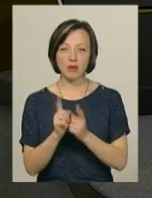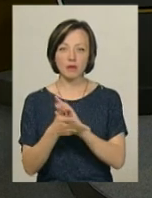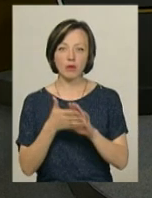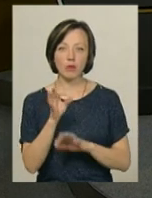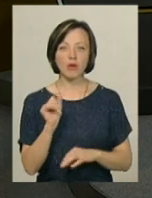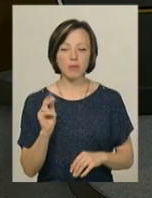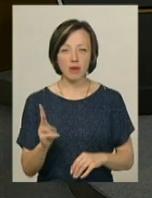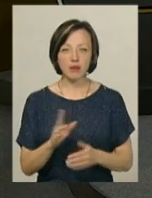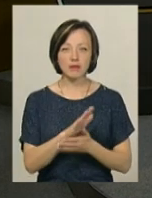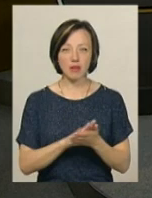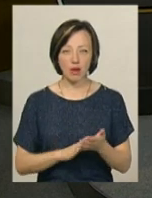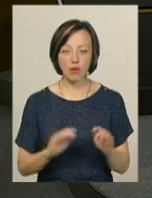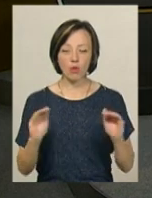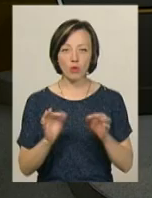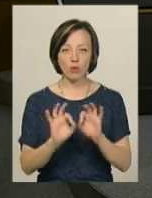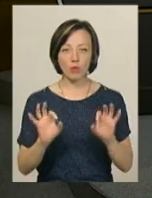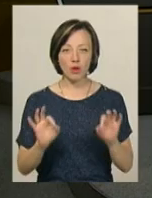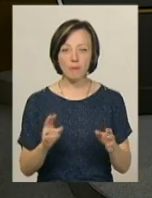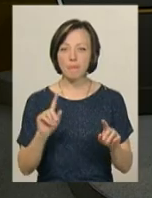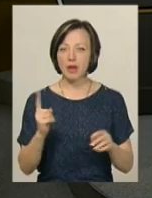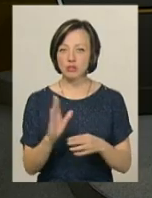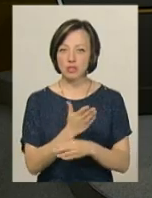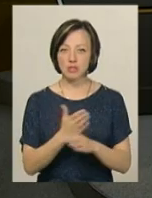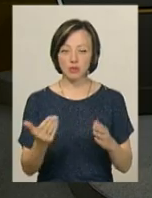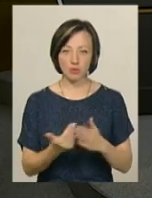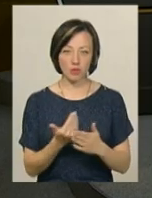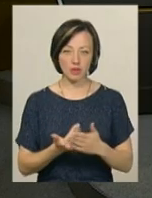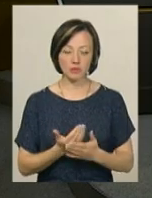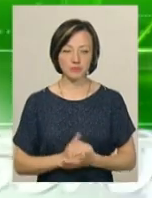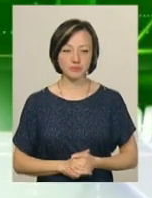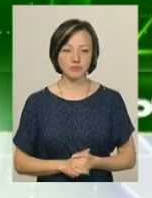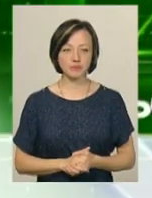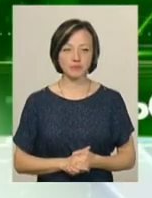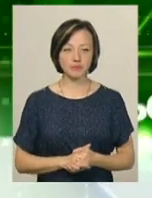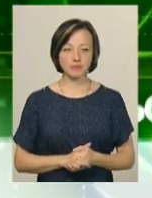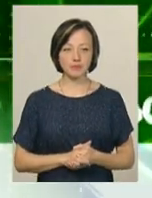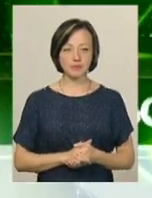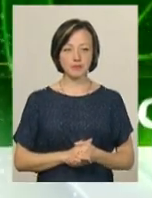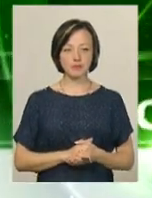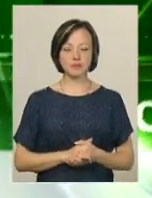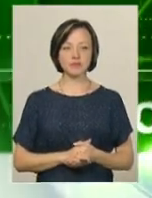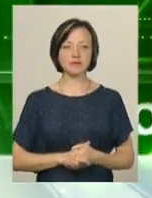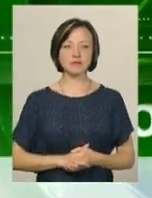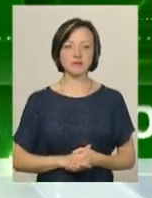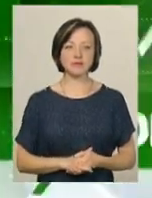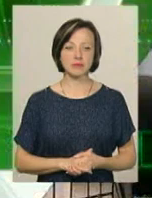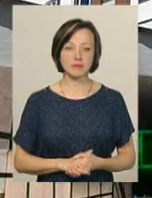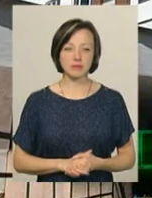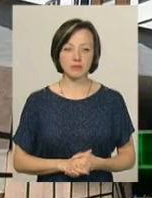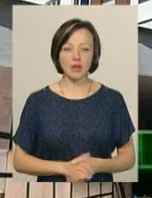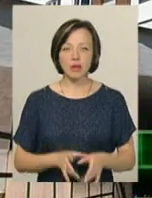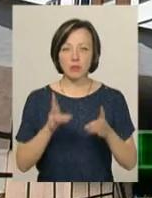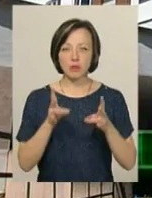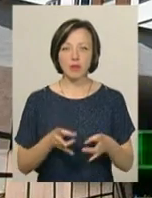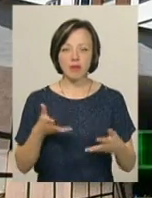мову Ольга Рибак. Далі – короткий огляд першої частини випуску. Музика Потерпіла